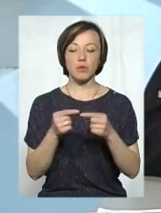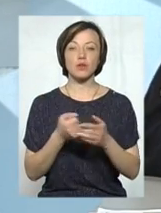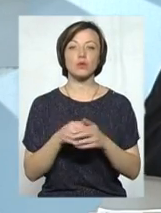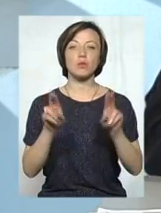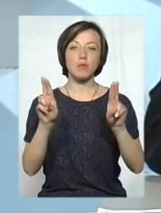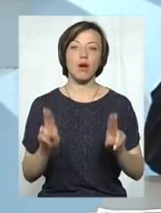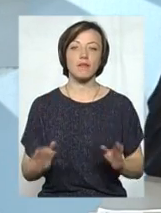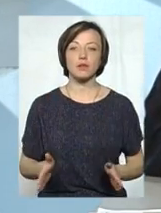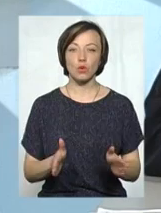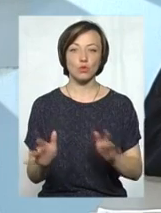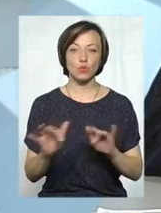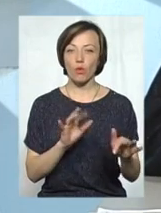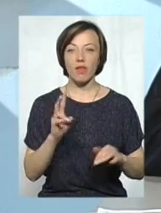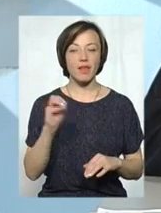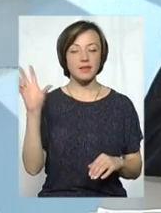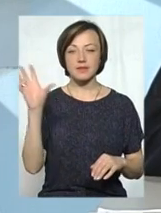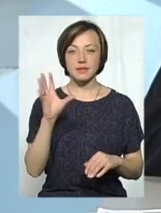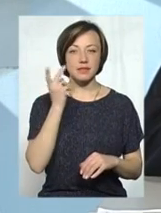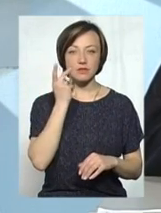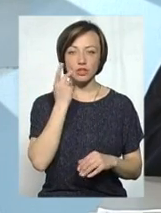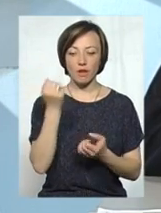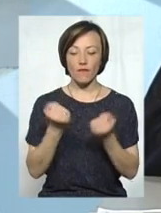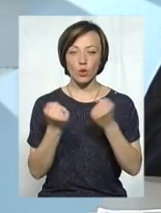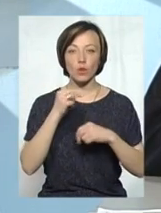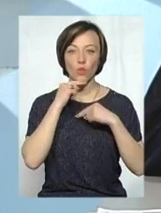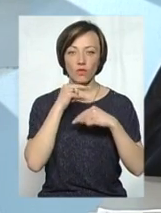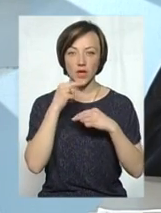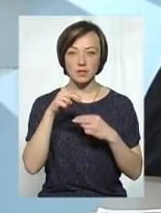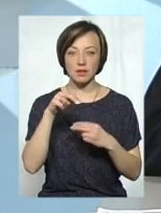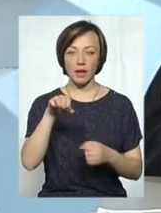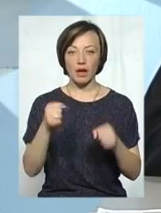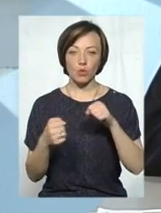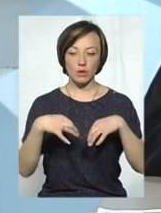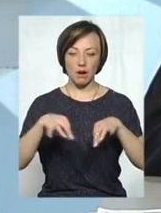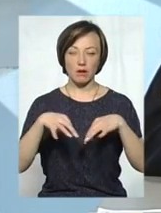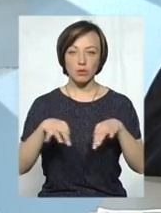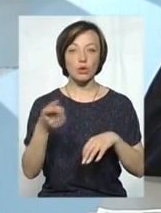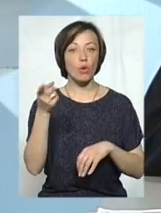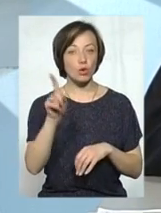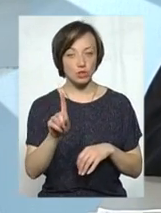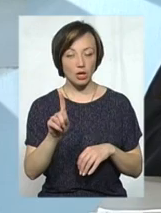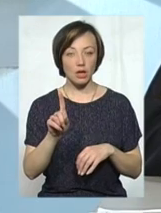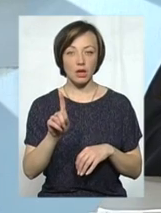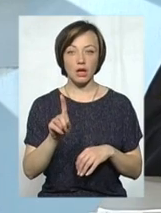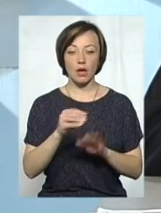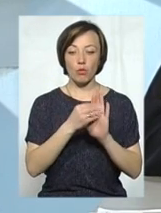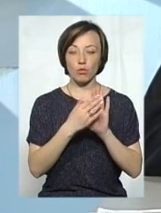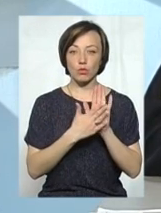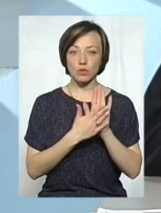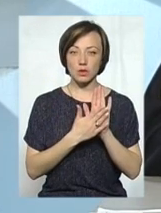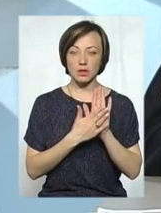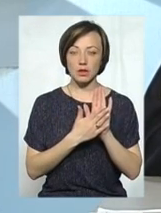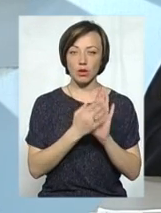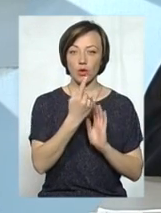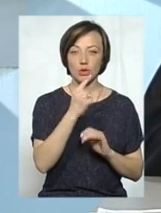руху, так і водії не завжди уважно керують транспортними засобами. Хоча в пункті правил 1